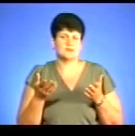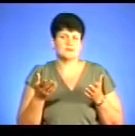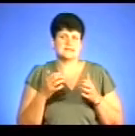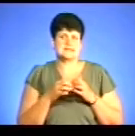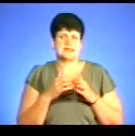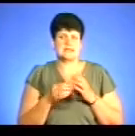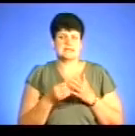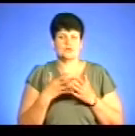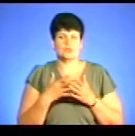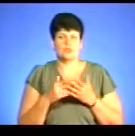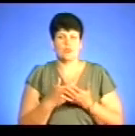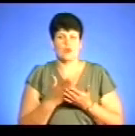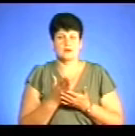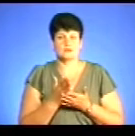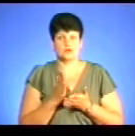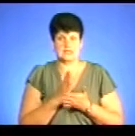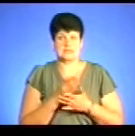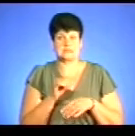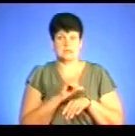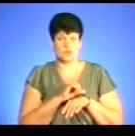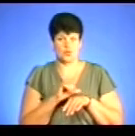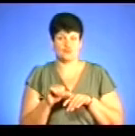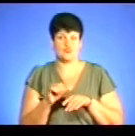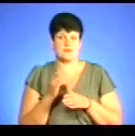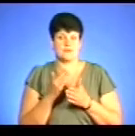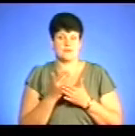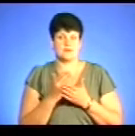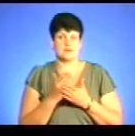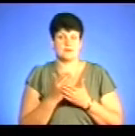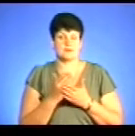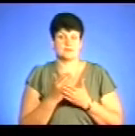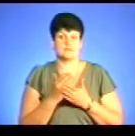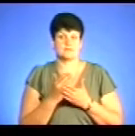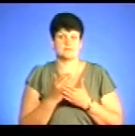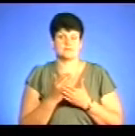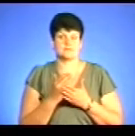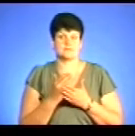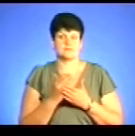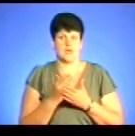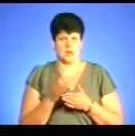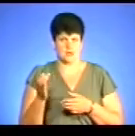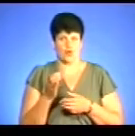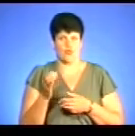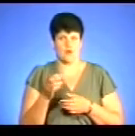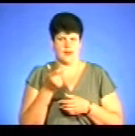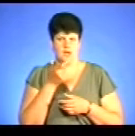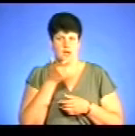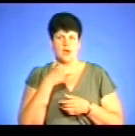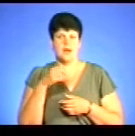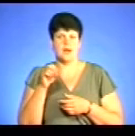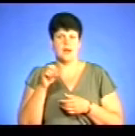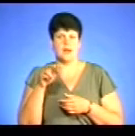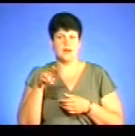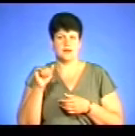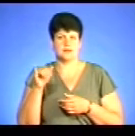середньої цінової політики, тому що, як навіть є закордонні, є досить такий алкоголь елітний, і якщо вже